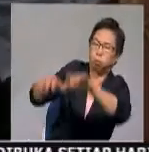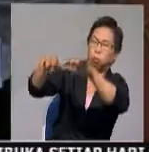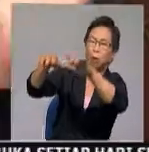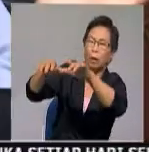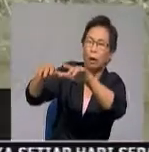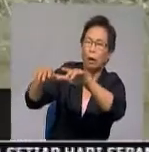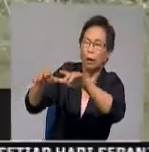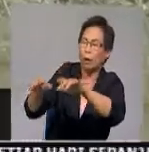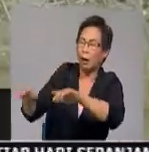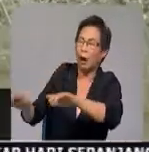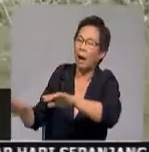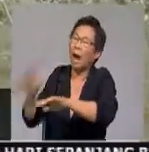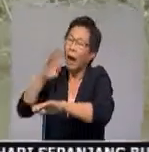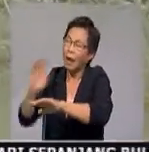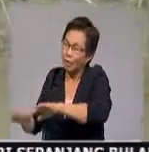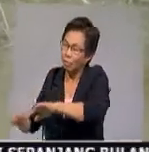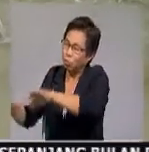utang.